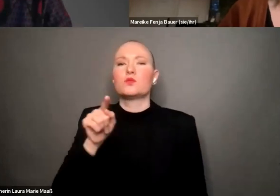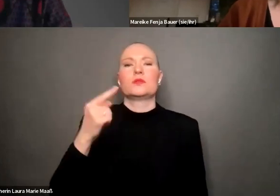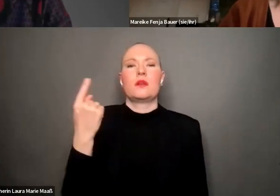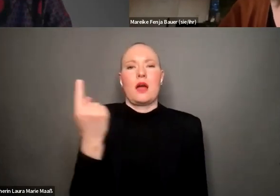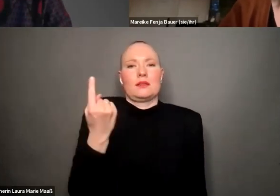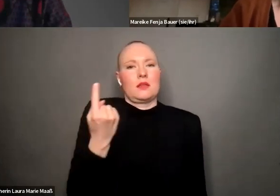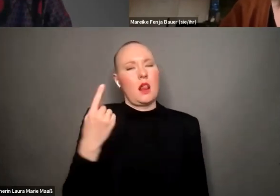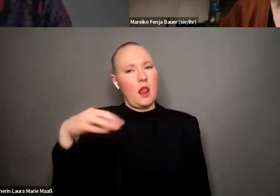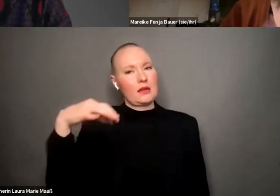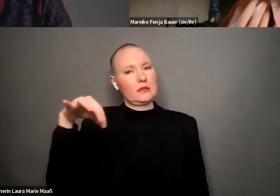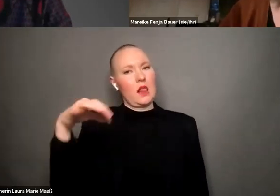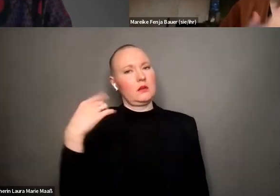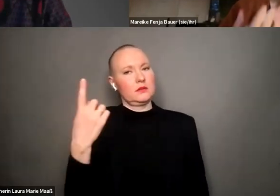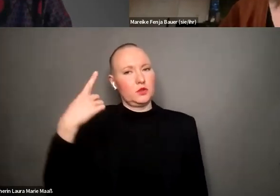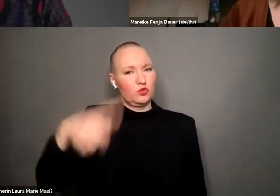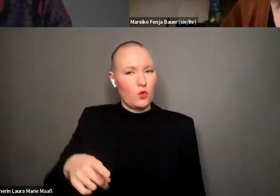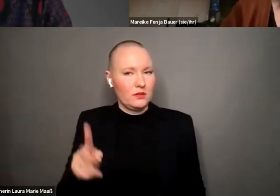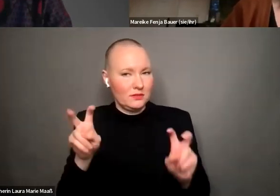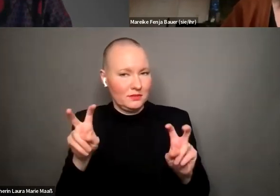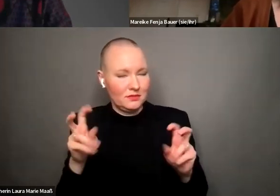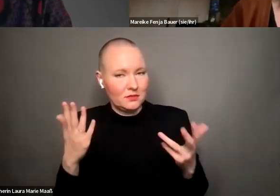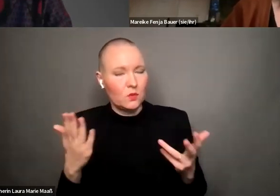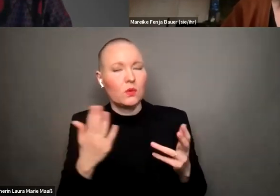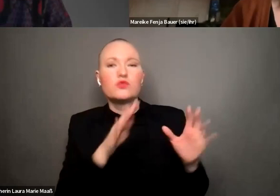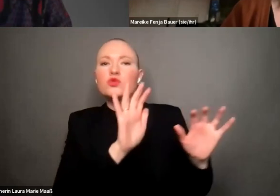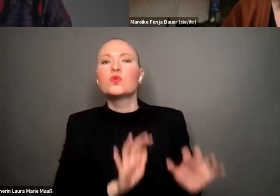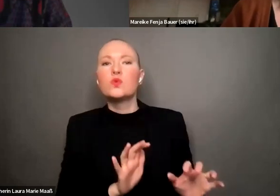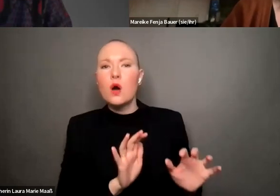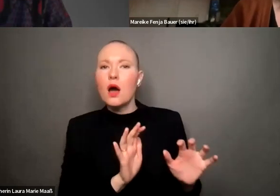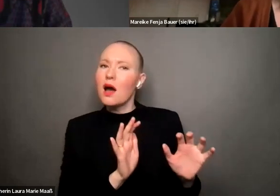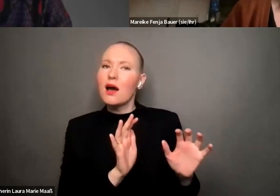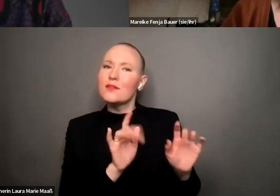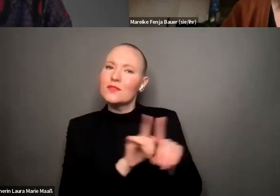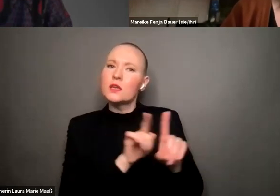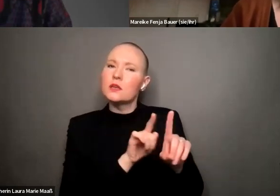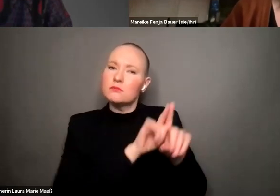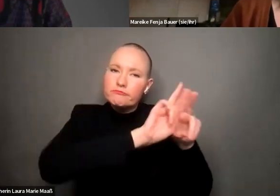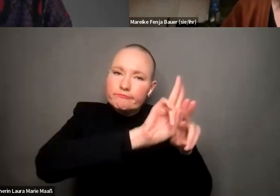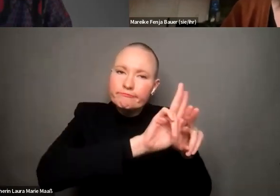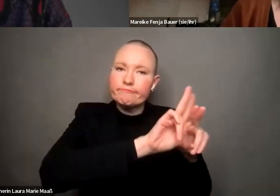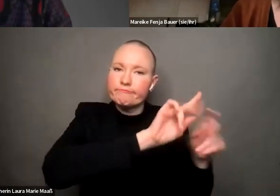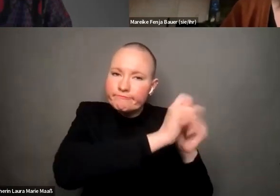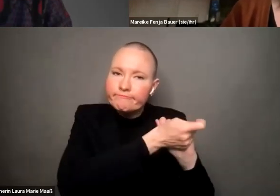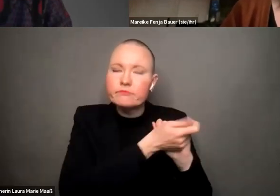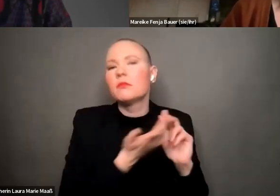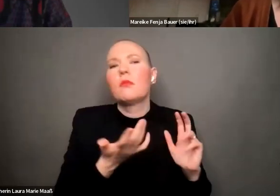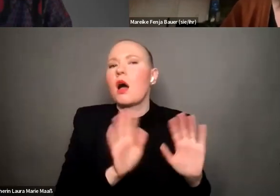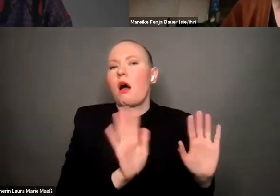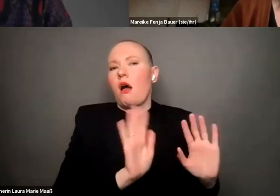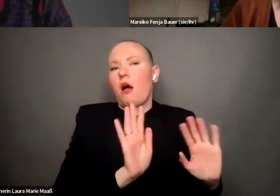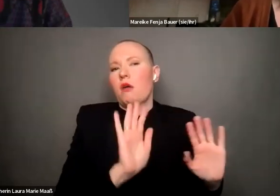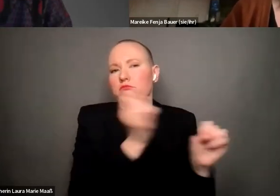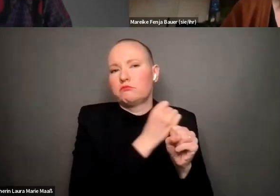eben genutzt wird um so eine antifeministische ideologie zu verbreiten also von daher danke für die frage weil ich finde das ist total wichtig darauf